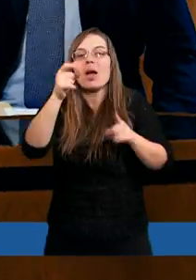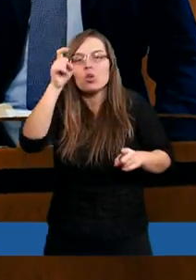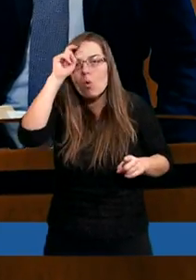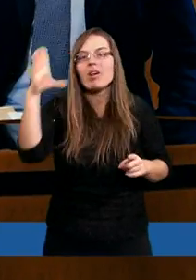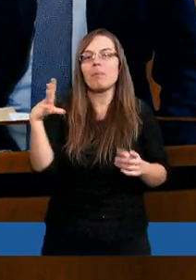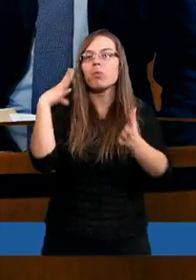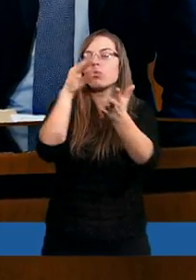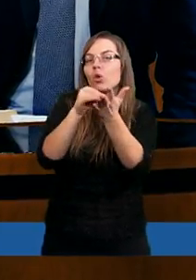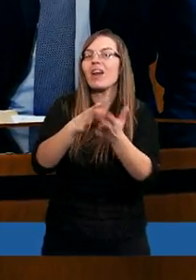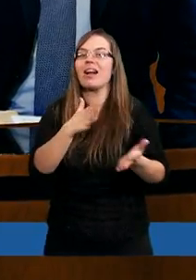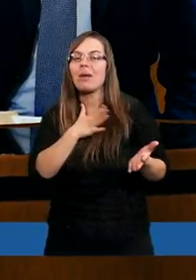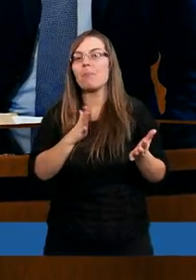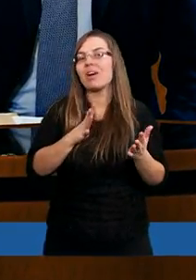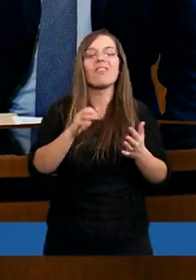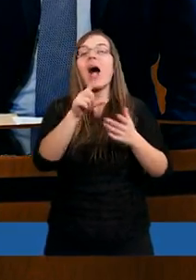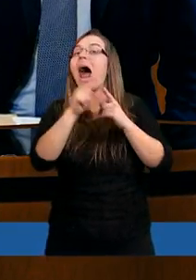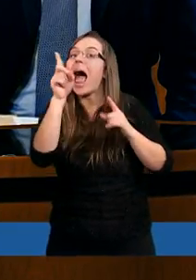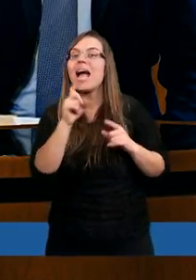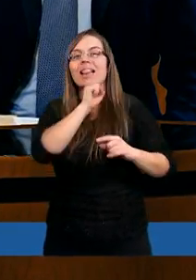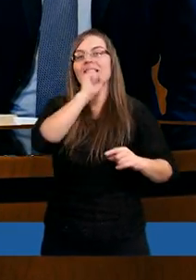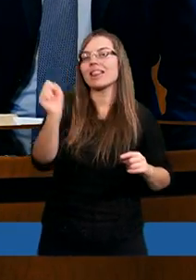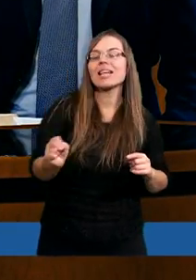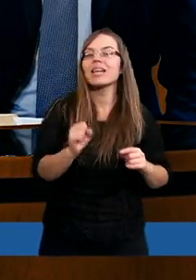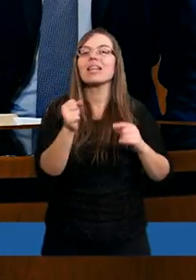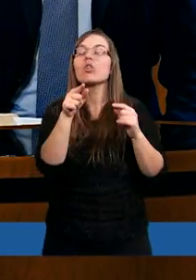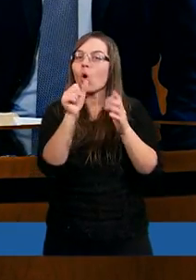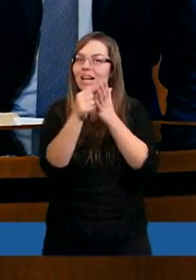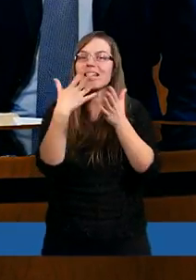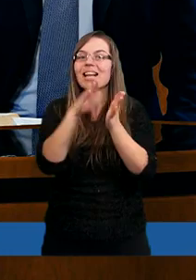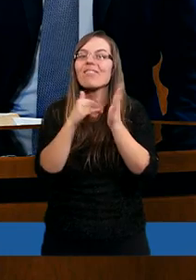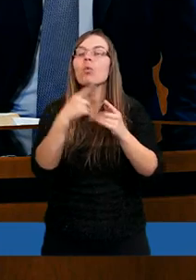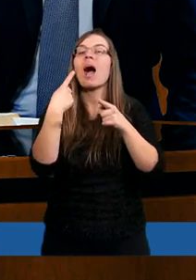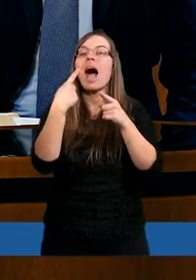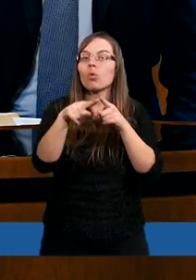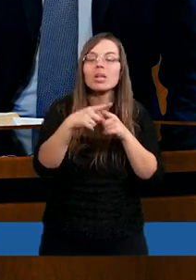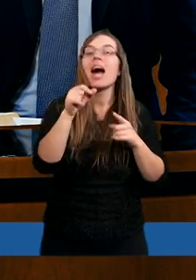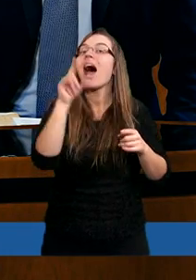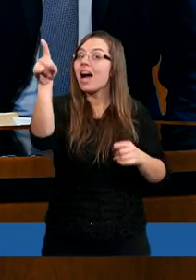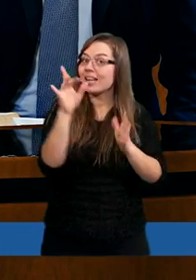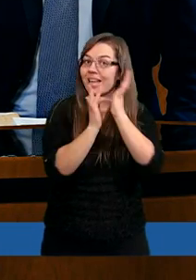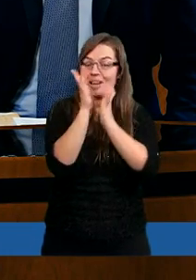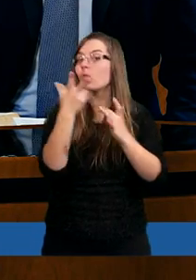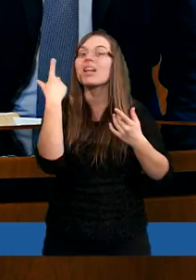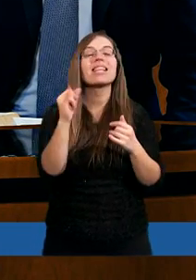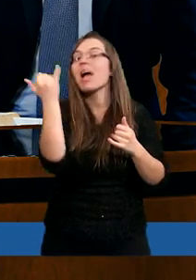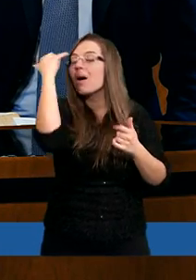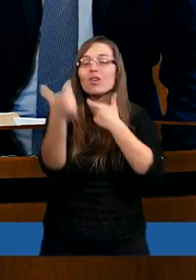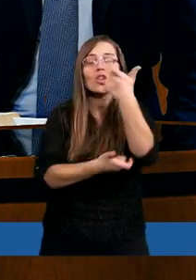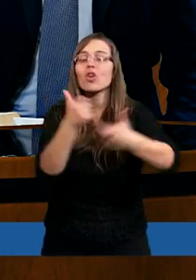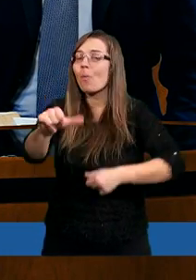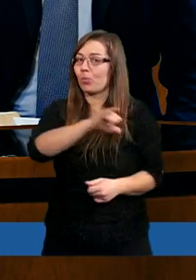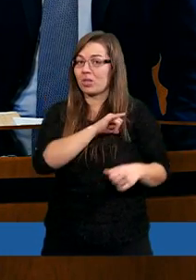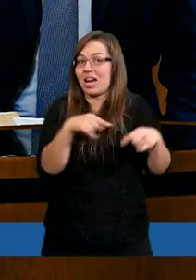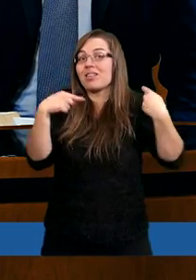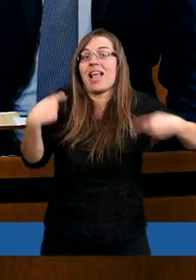człowiek, a jednak nigdy, i to była ta niezwykła różnica, nie popełnił grzechu. Nie